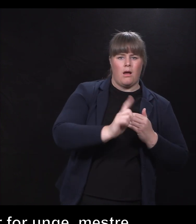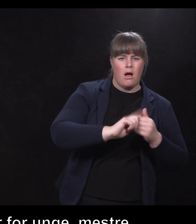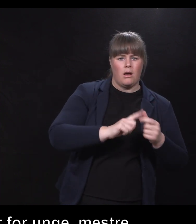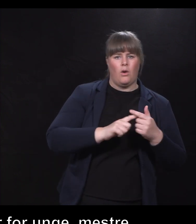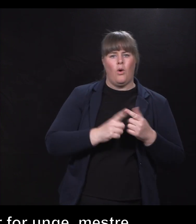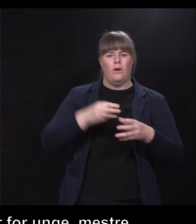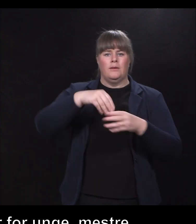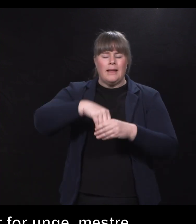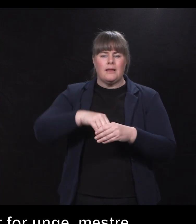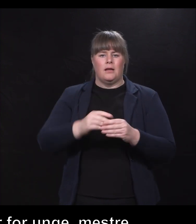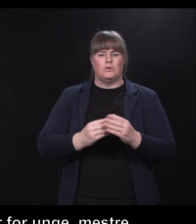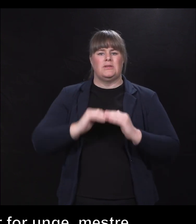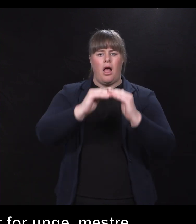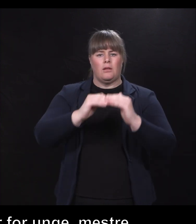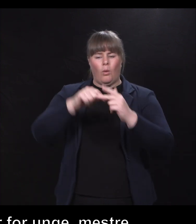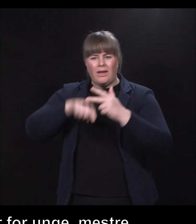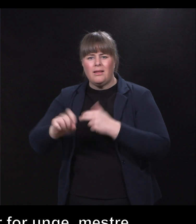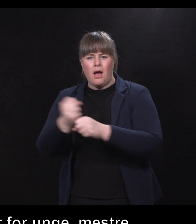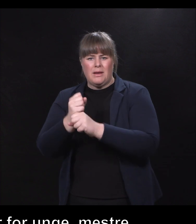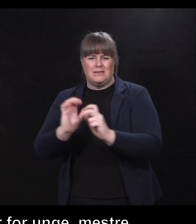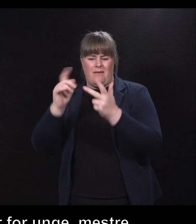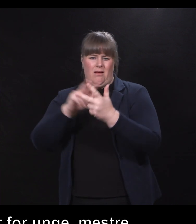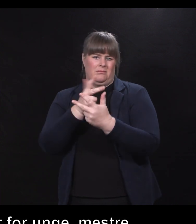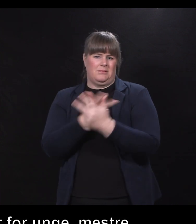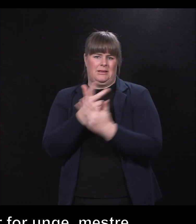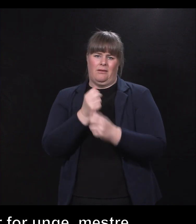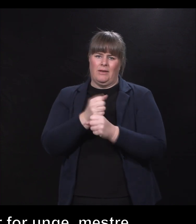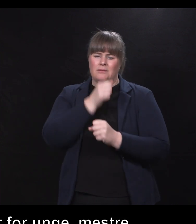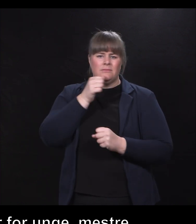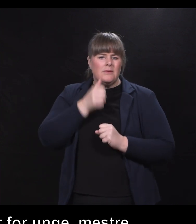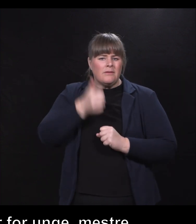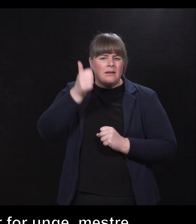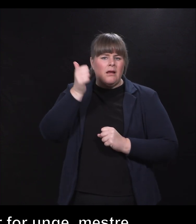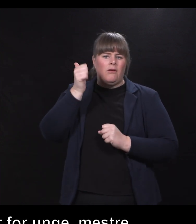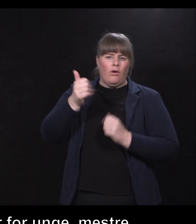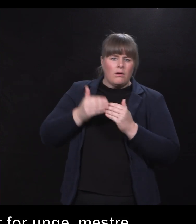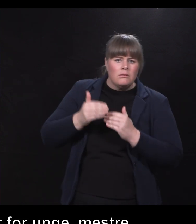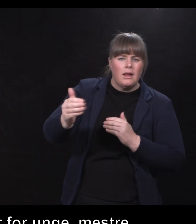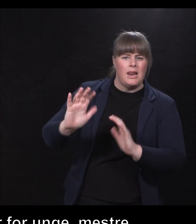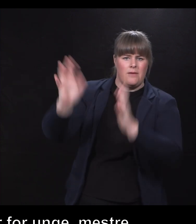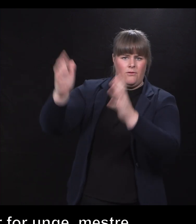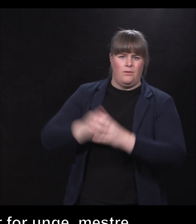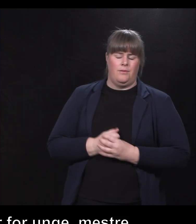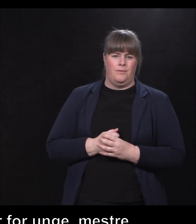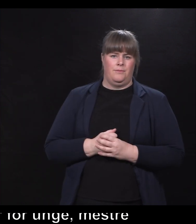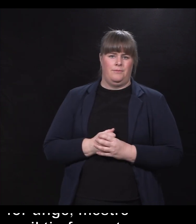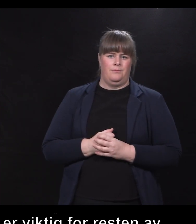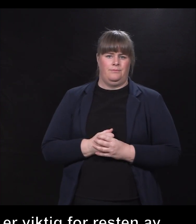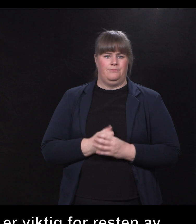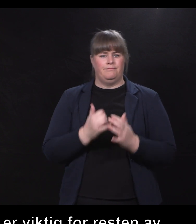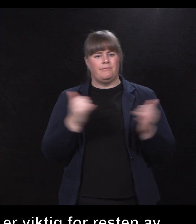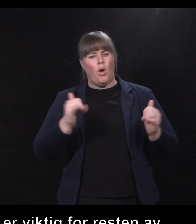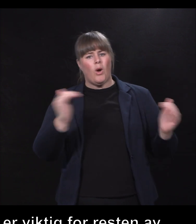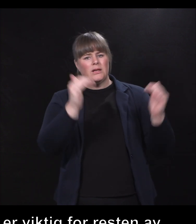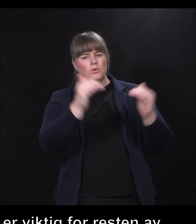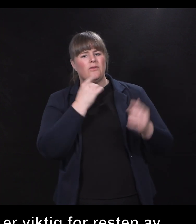inn i arbeidslivet er helt avgjørende for hvordan det går senere i livet. Vi får høre fra organisasjoner som på